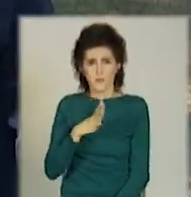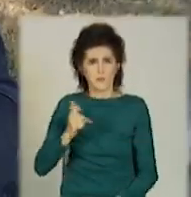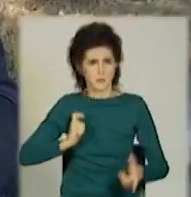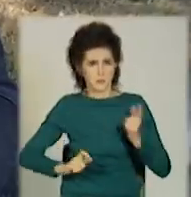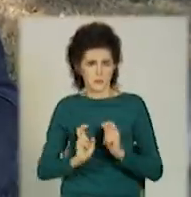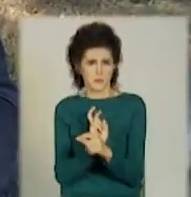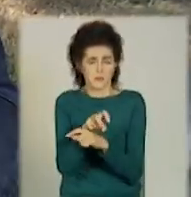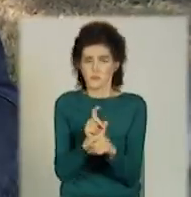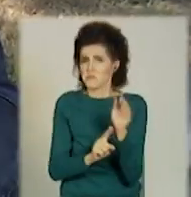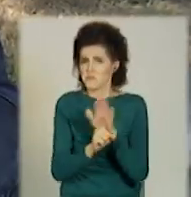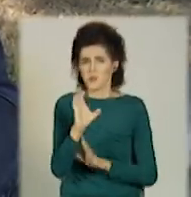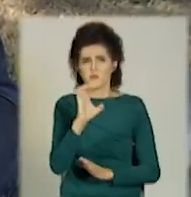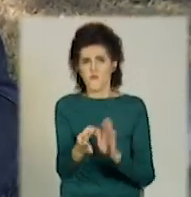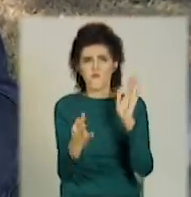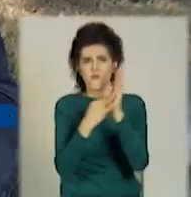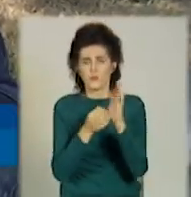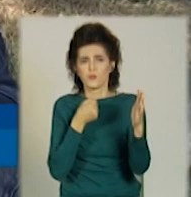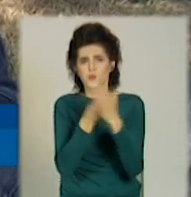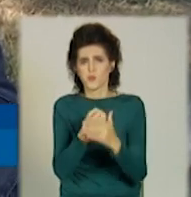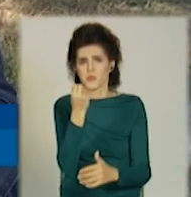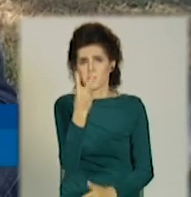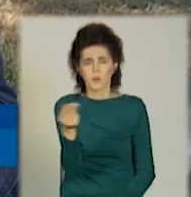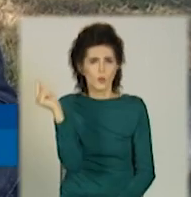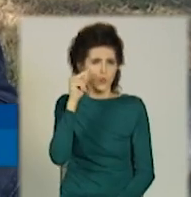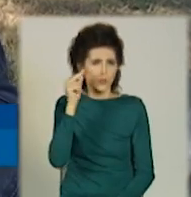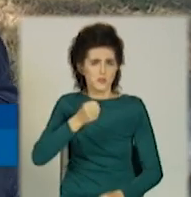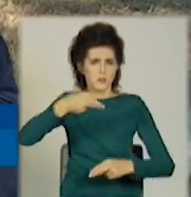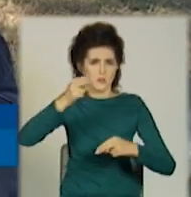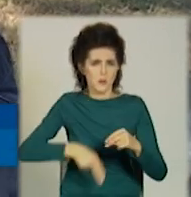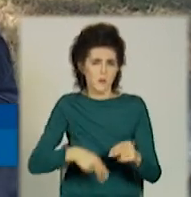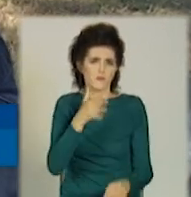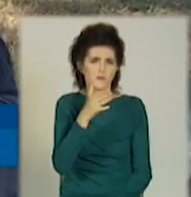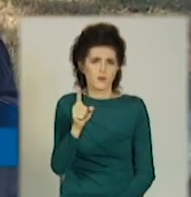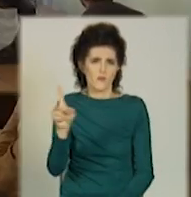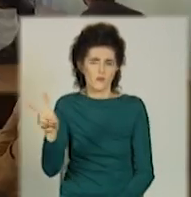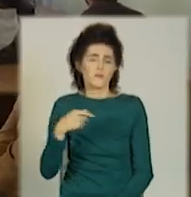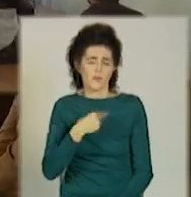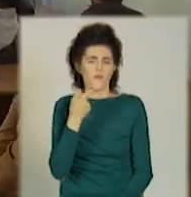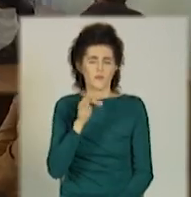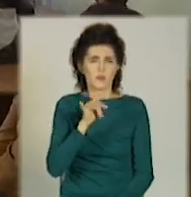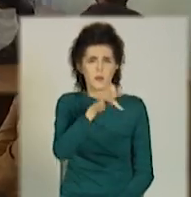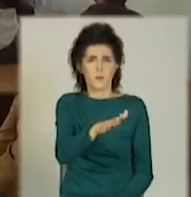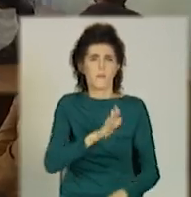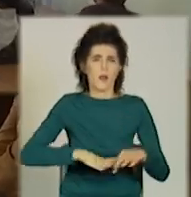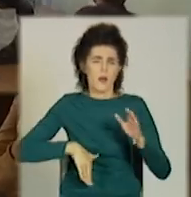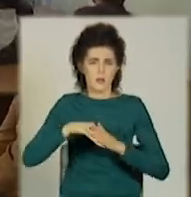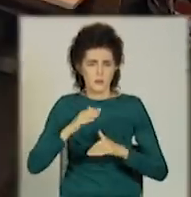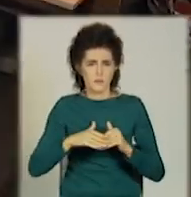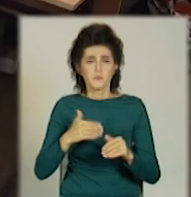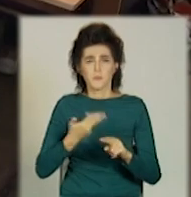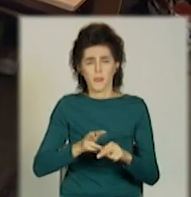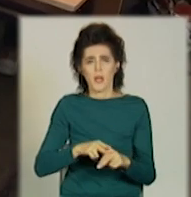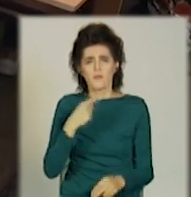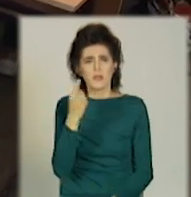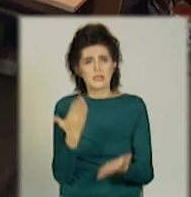восьму. До 12 ми закінчували, щоб після десь часу йти на практику. Крім того, в вишах нагадують, при будь